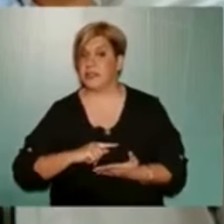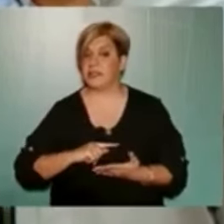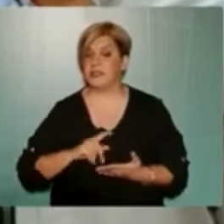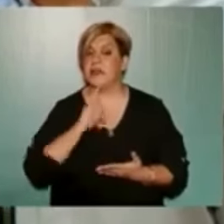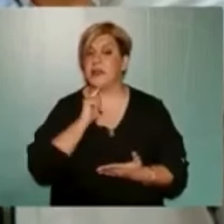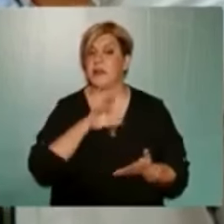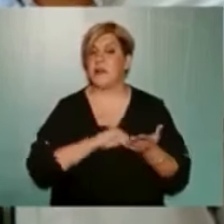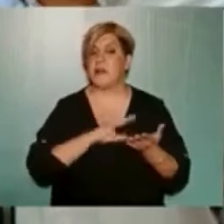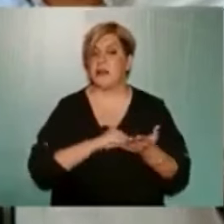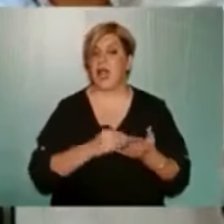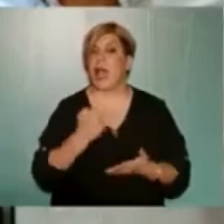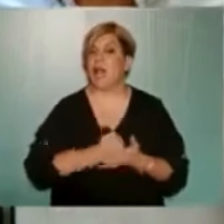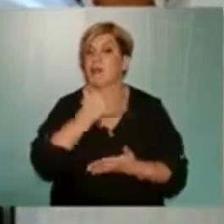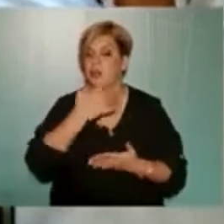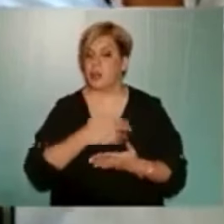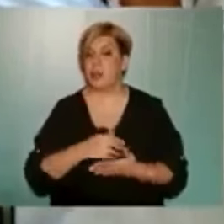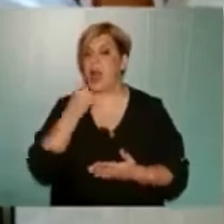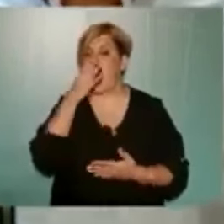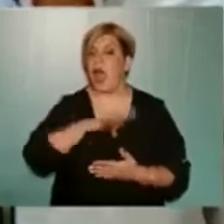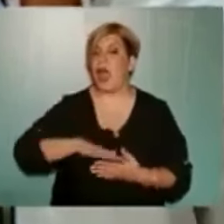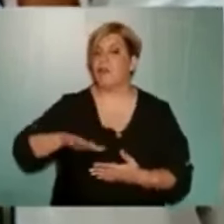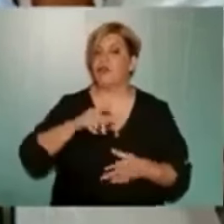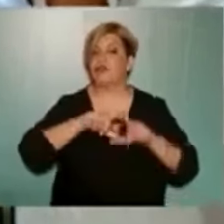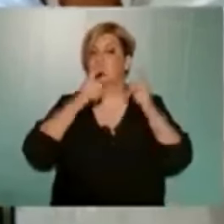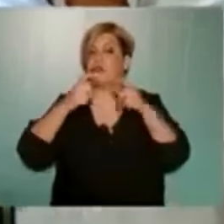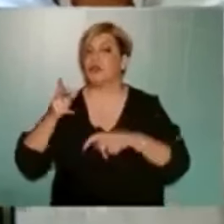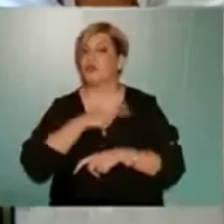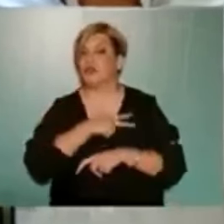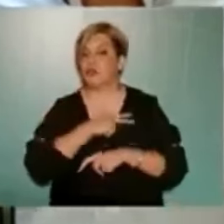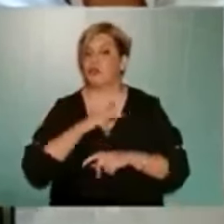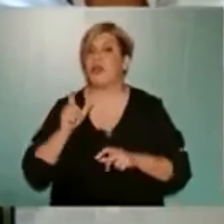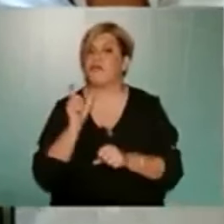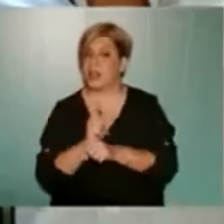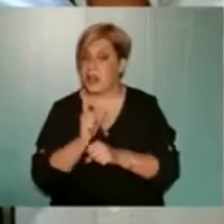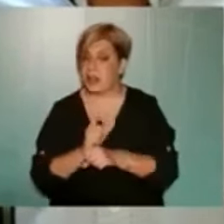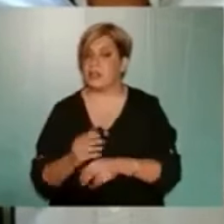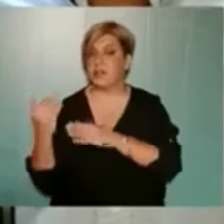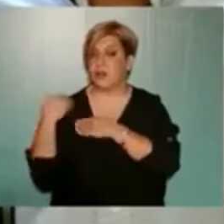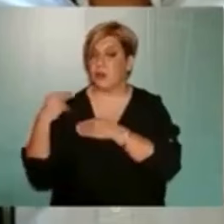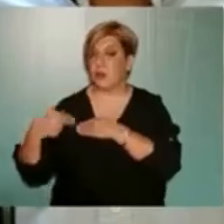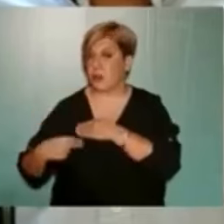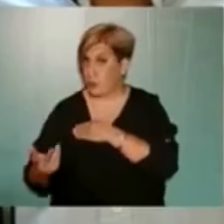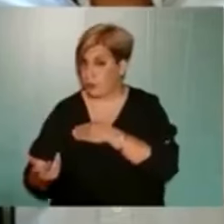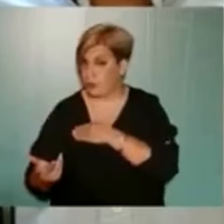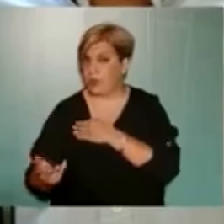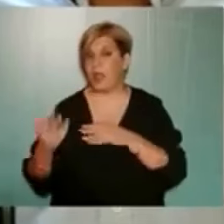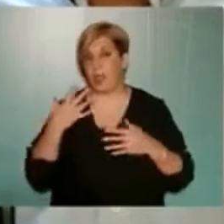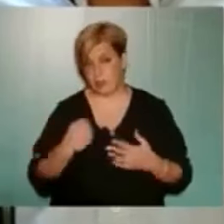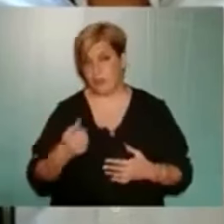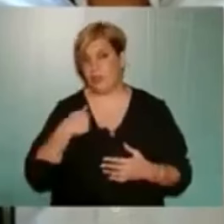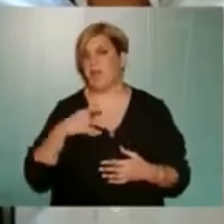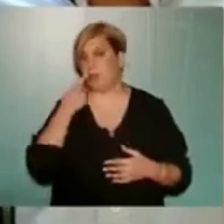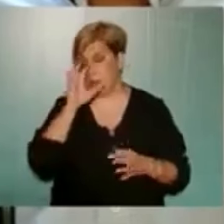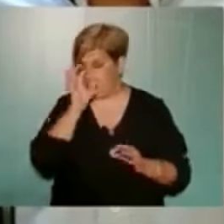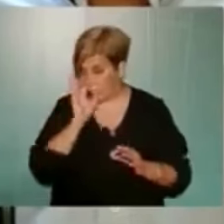όπως για παράδειγμα η αξιοποίηση των αυλών των σχολείων με τα κατάλληλα έργα για τη φύλαξή τους με ευθύνη του Δήμου. Εμείς έχουμε να πούμε ότι θα